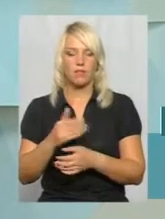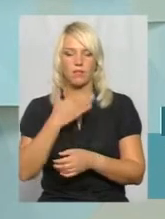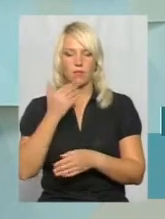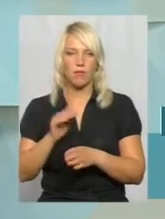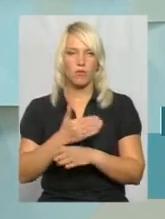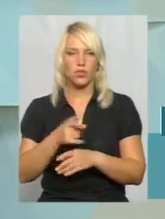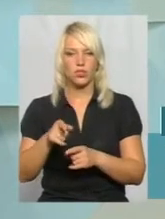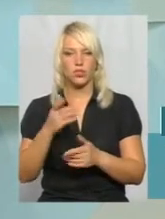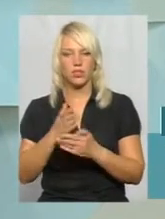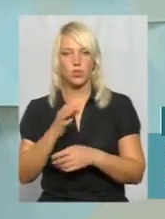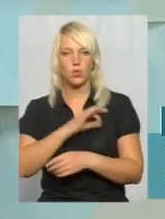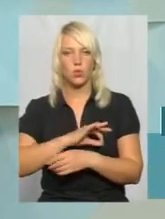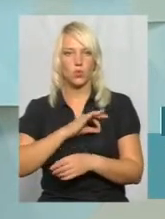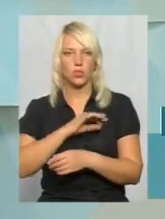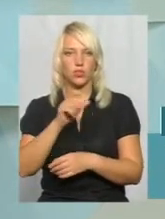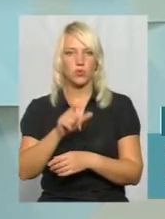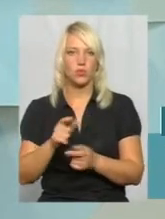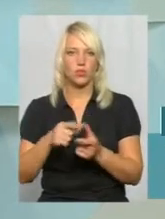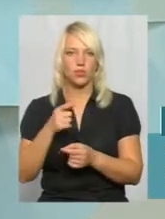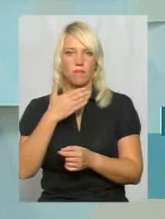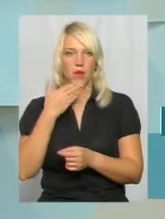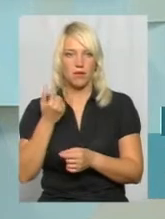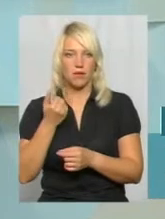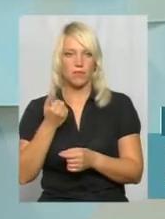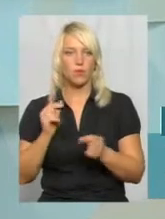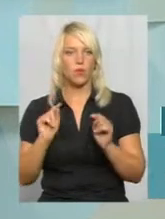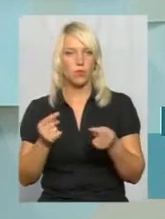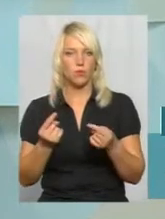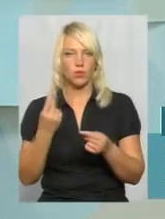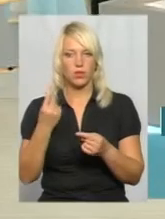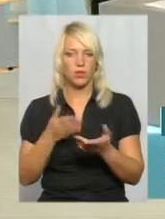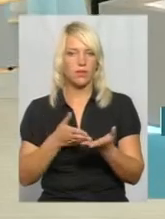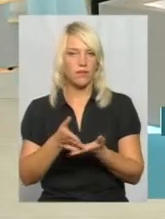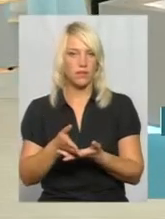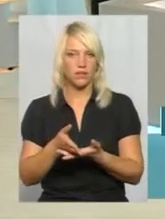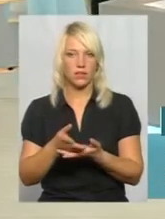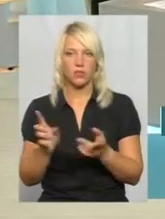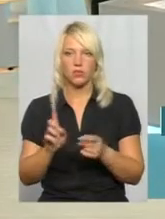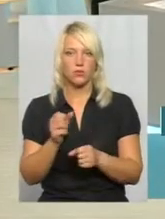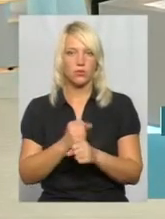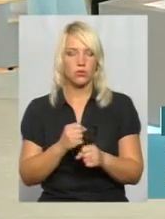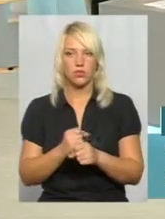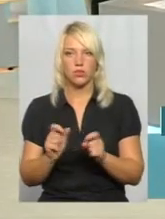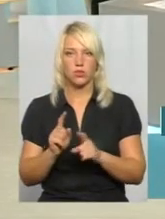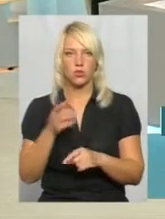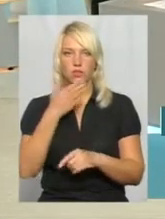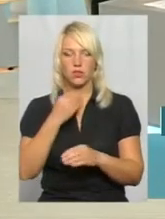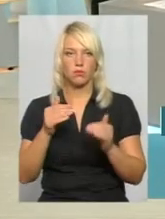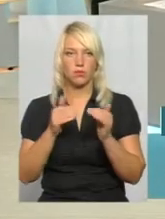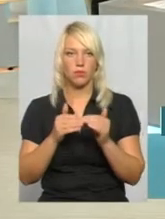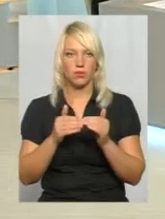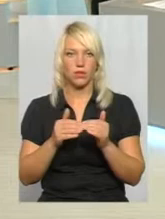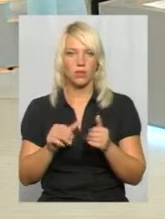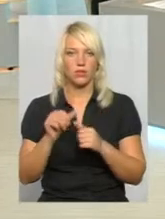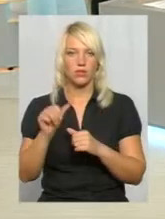є там юридична особа, чи немає. Тому єдиний вихід, щоб зробити щось гарне в будинку, зокрема там